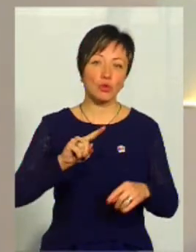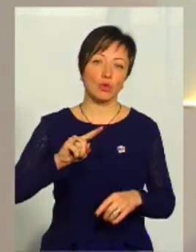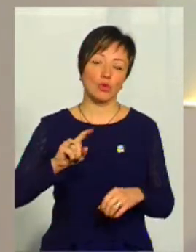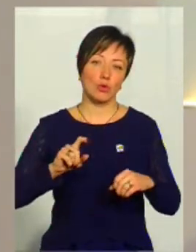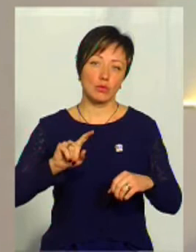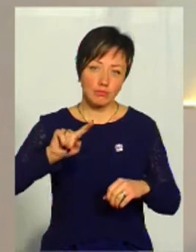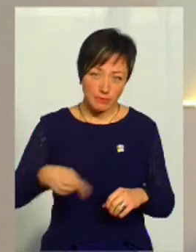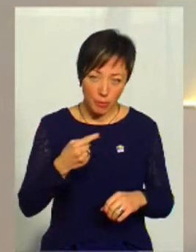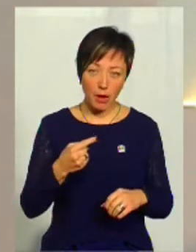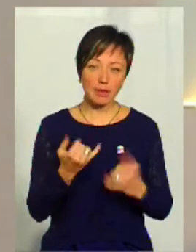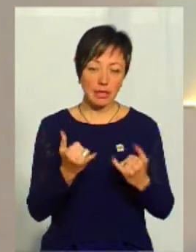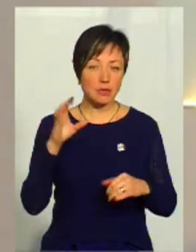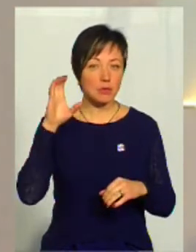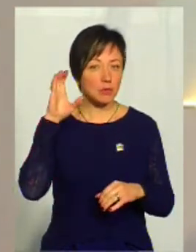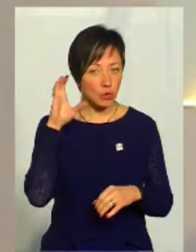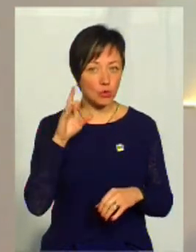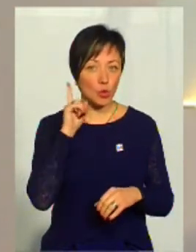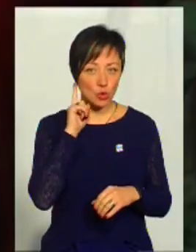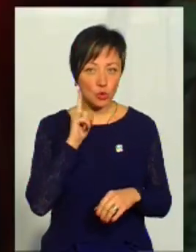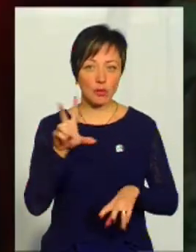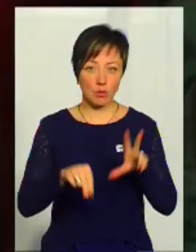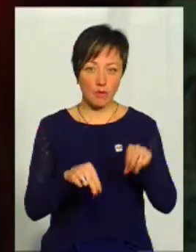домагаються, сподіваємось зараз почути від нього.